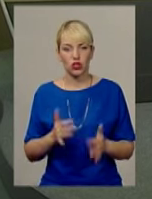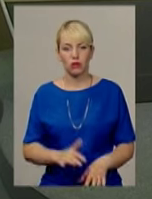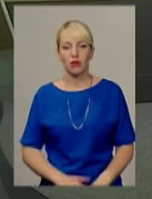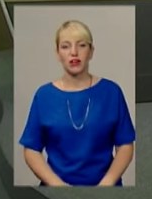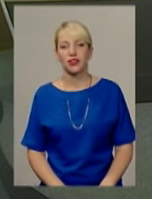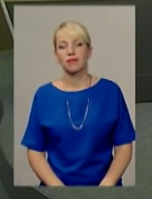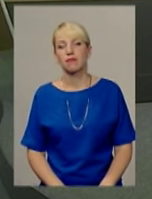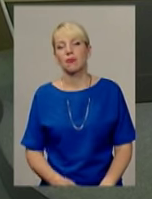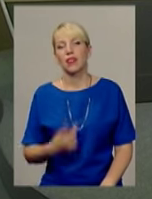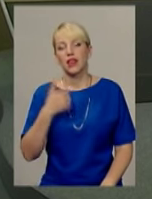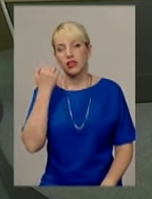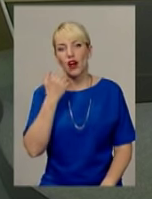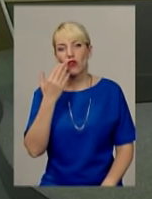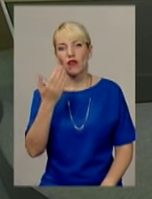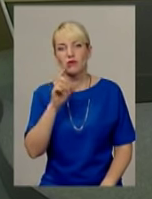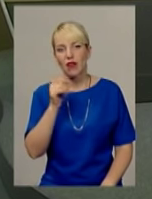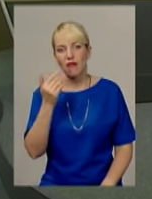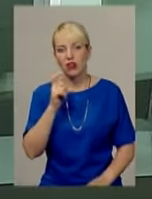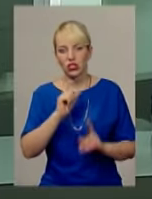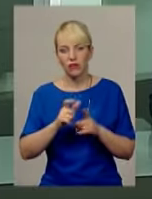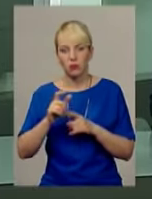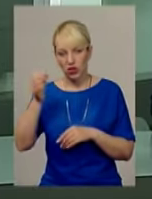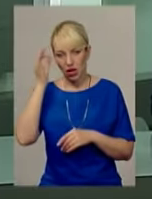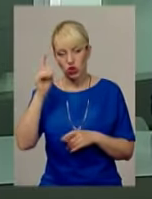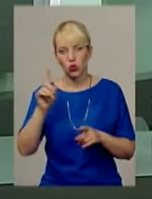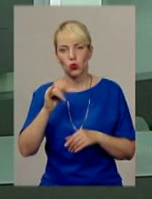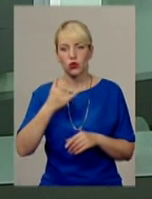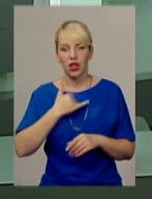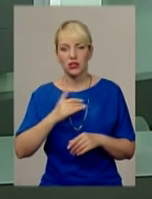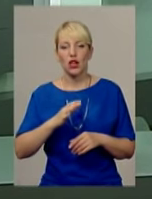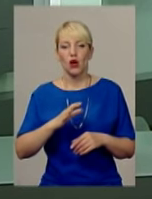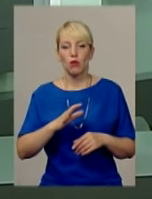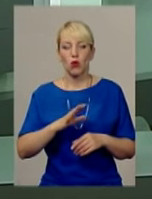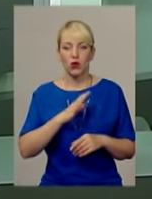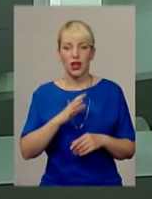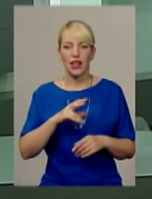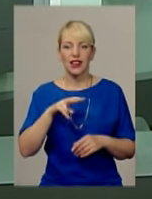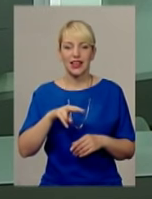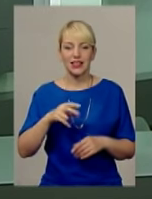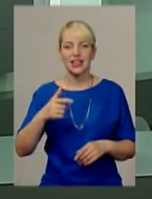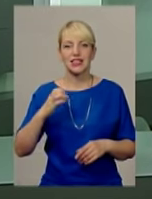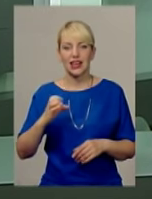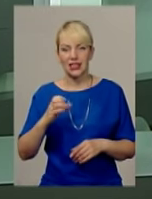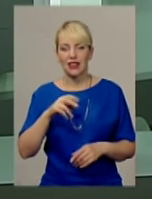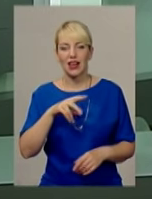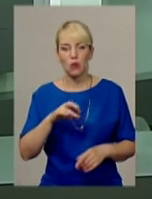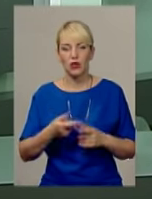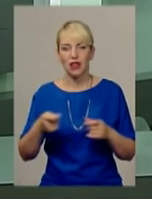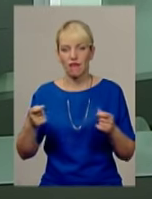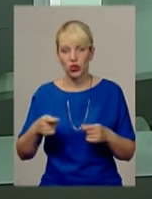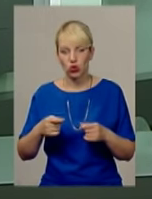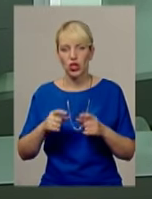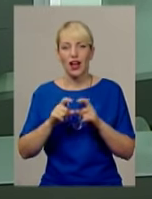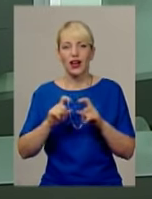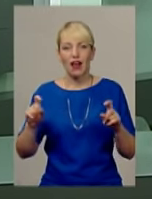Зрозуміло, я дякую вам за ваші відповіді. Нагадую, що у нас у студії була Лариса Сергіївна Любухинець, завідувач кафедри